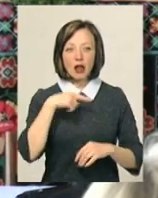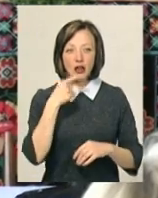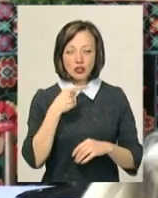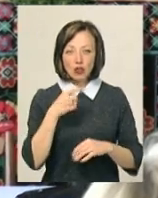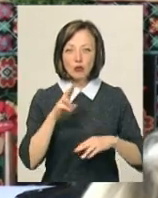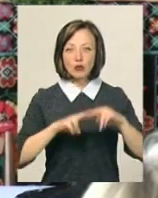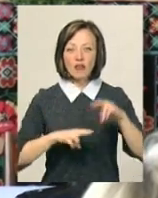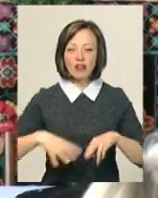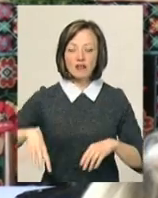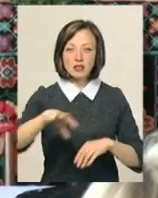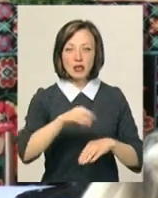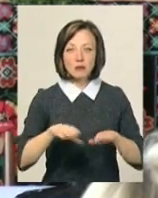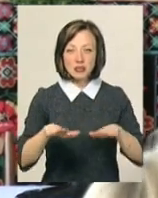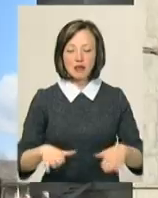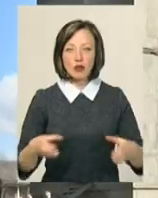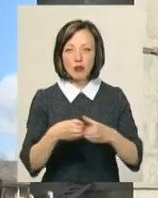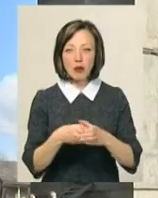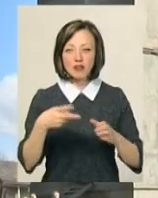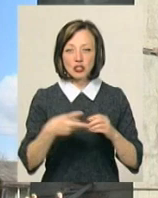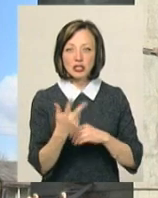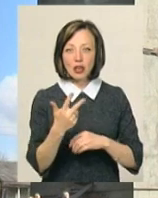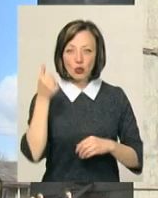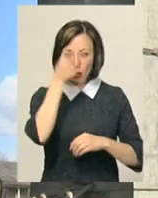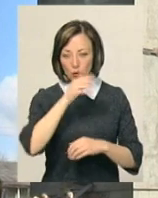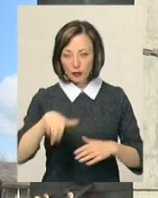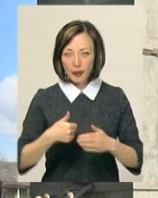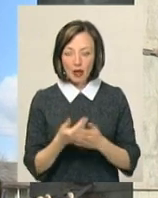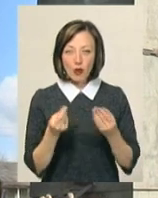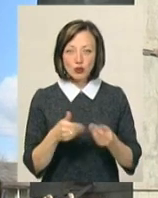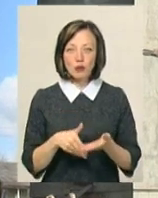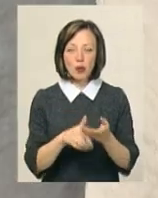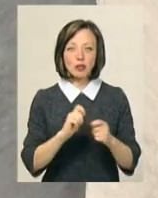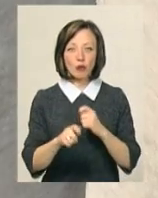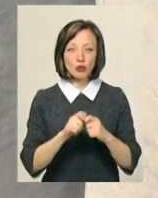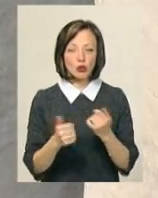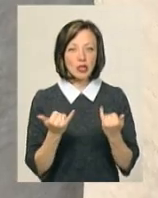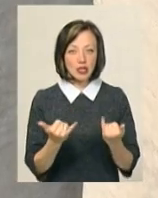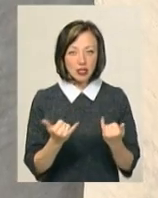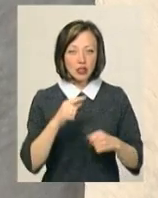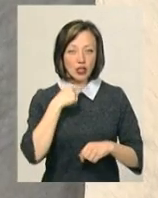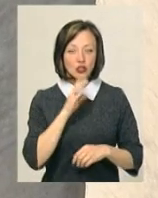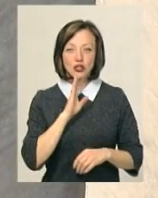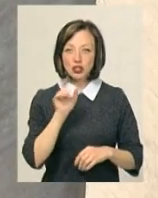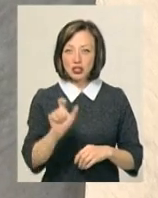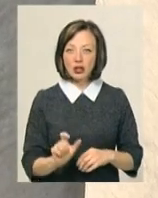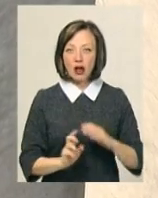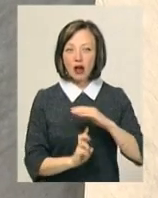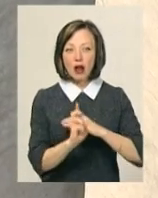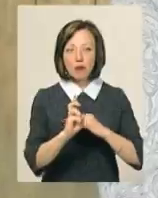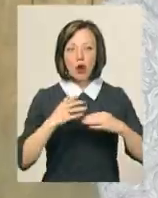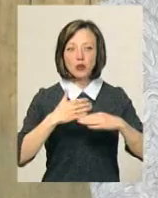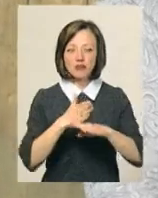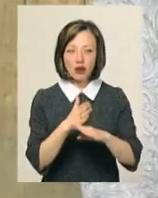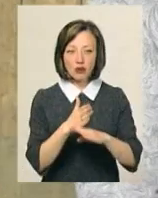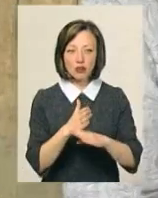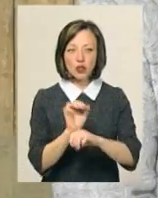зводила його усією місцевою громадою з 2003 року. І з коштами допомогли меценати. Нині, переконує Лілія Забурмеха, храм розвалюється.